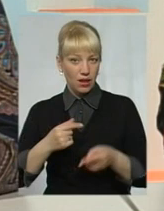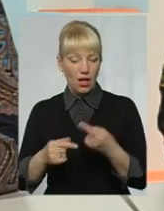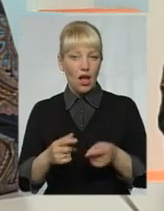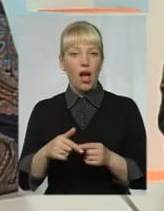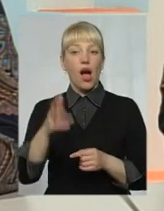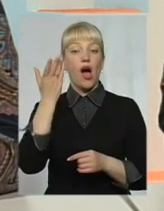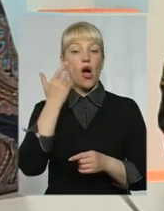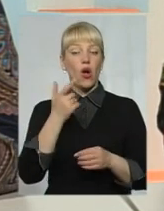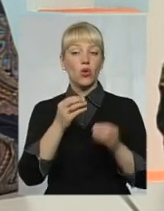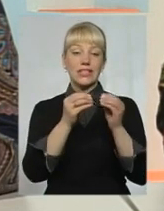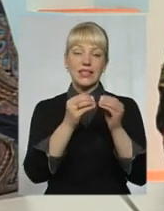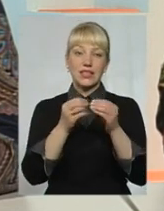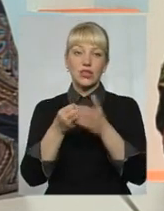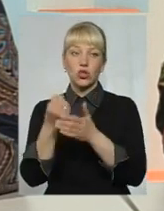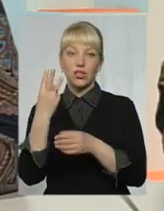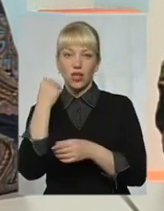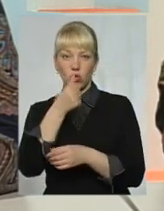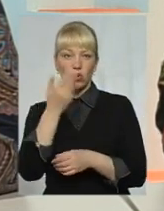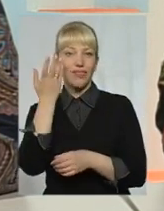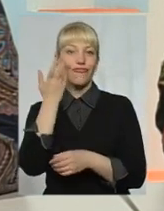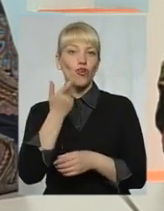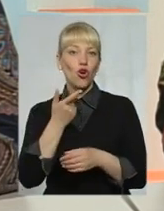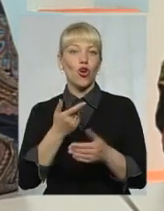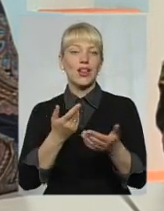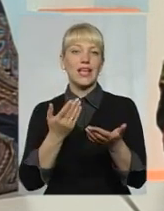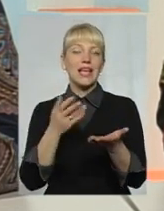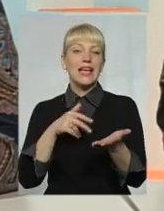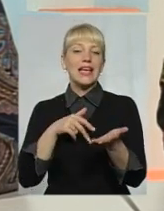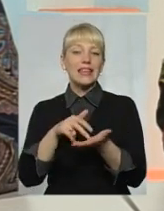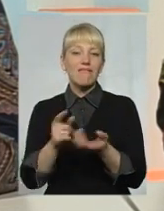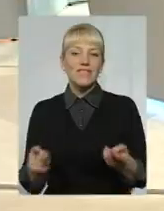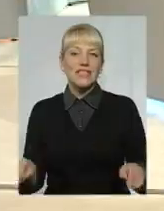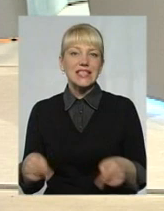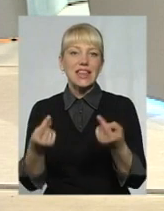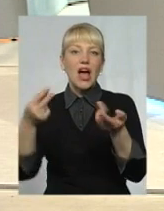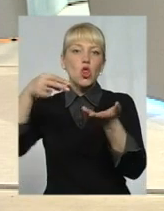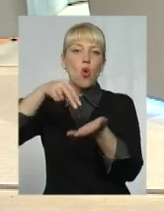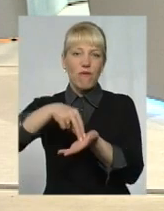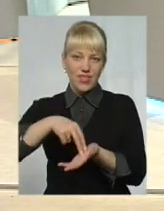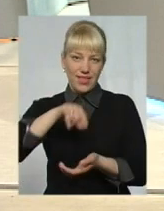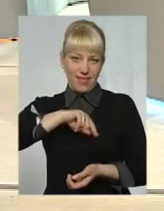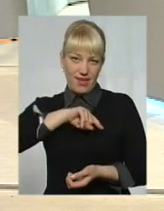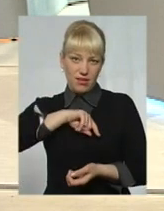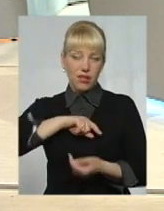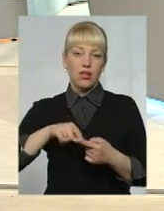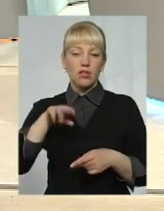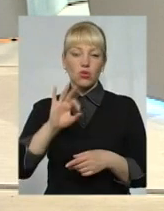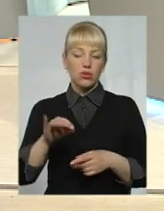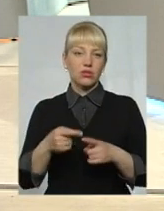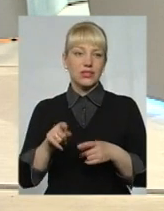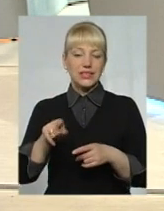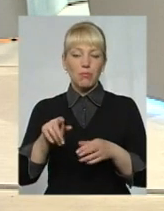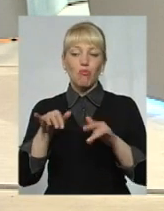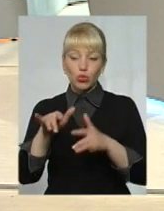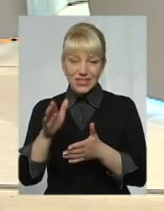років, коли саме проходить якісь... Встановлення свого «я». Певні процеси у дитини, а ці